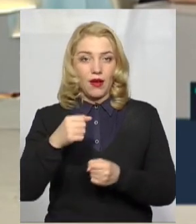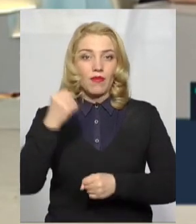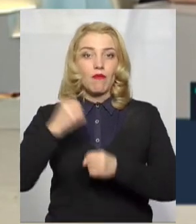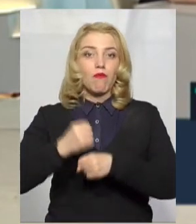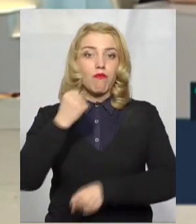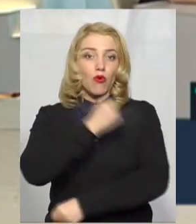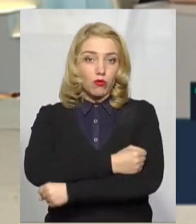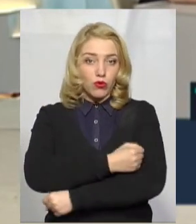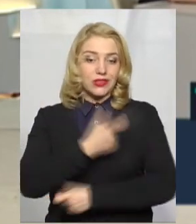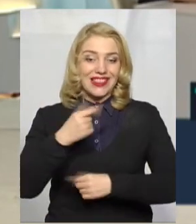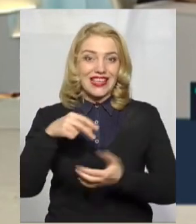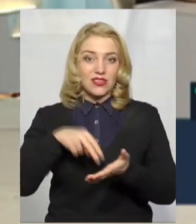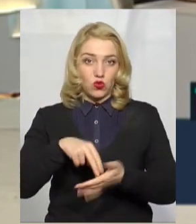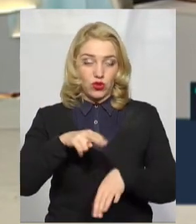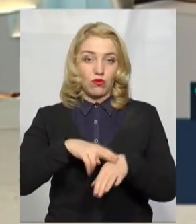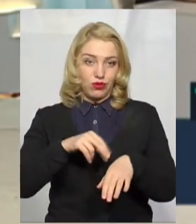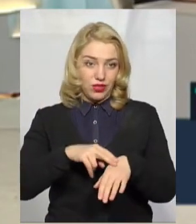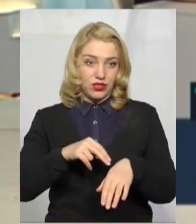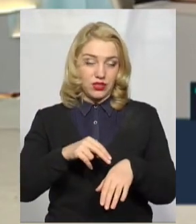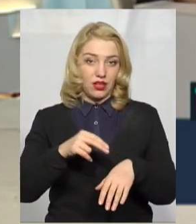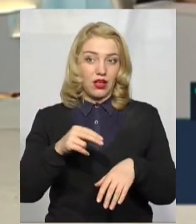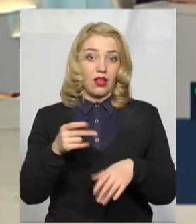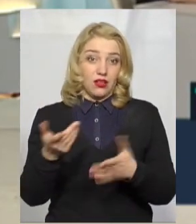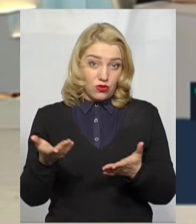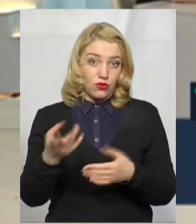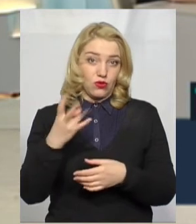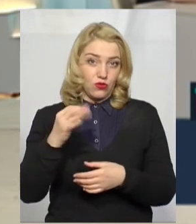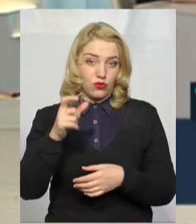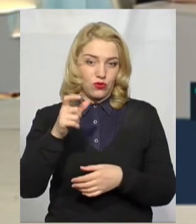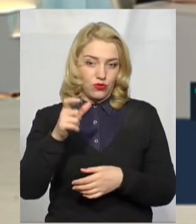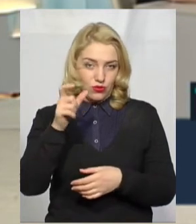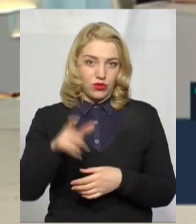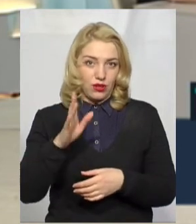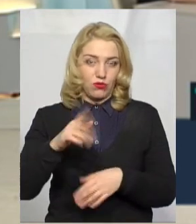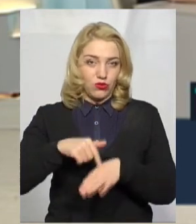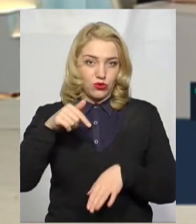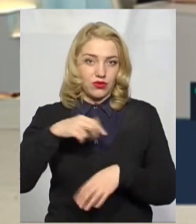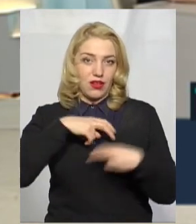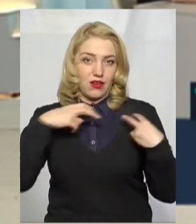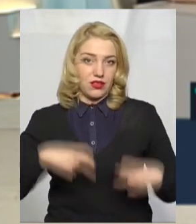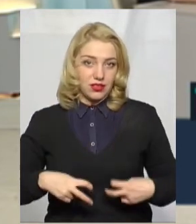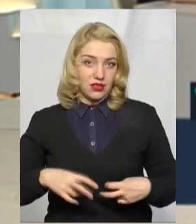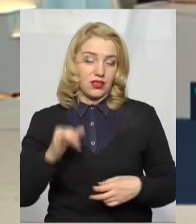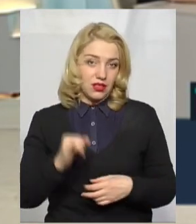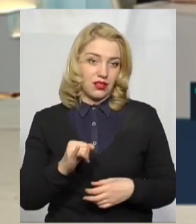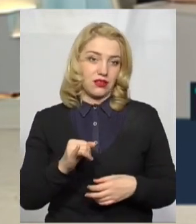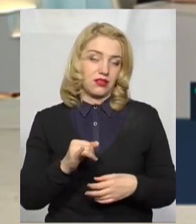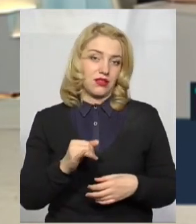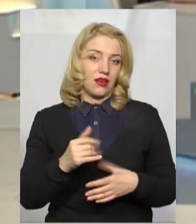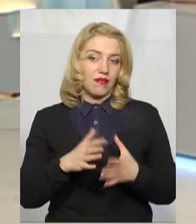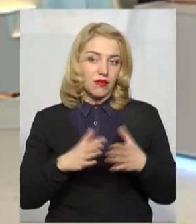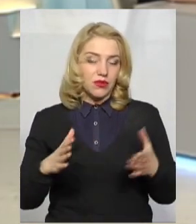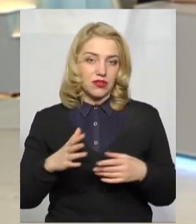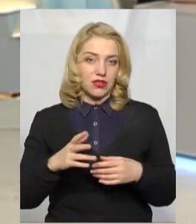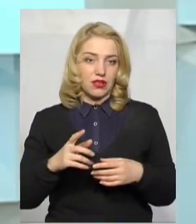де стоять поліцейські і так далі, відповідно вже вона оцінить ризики, і в принципі, в більшості